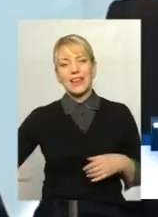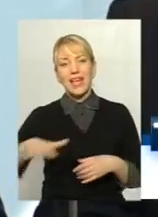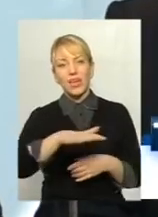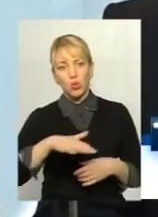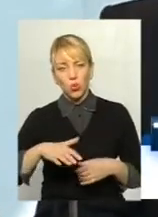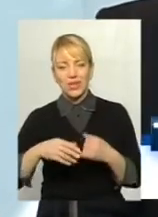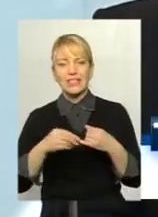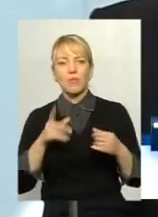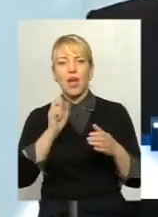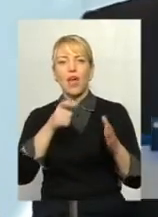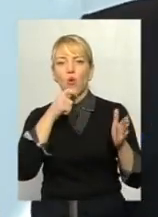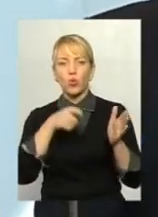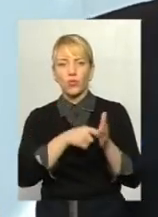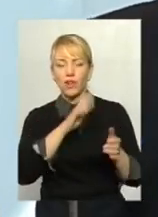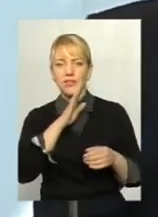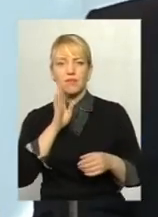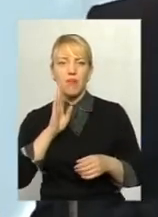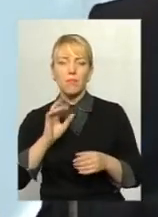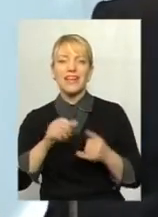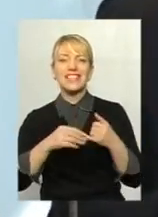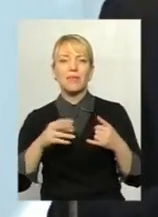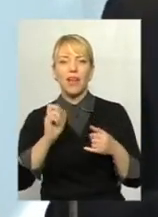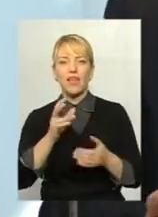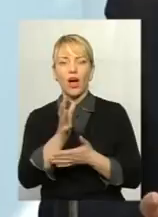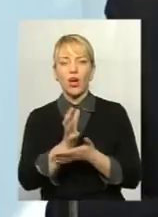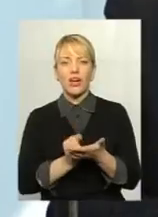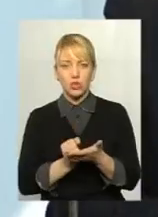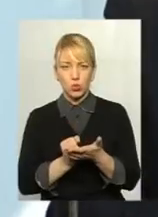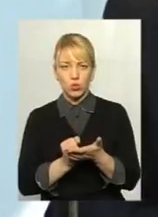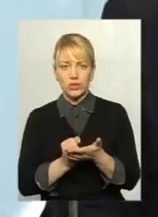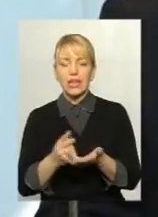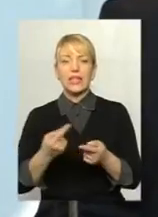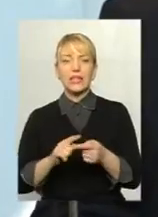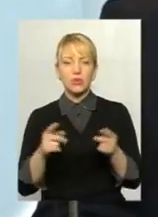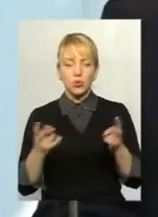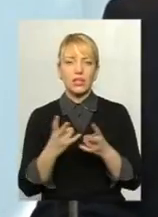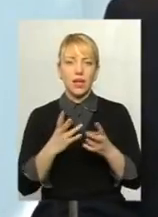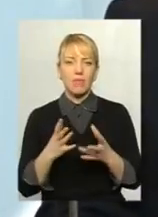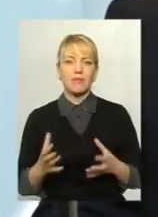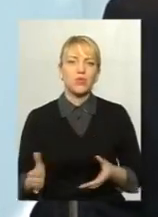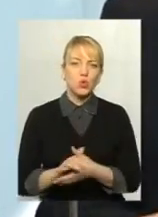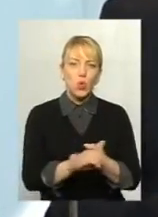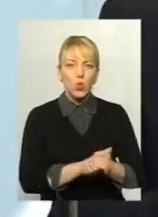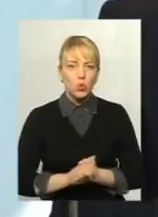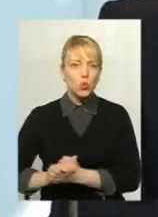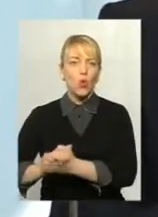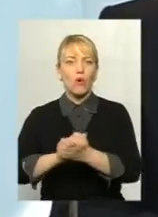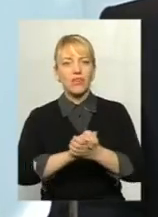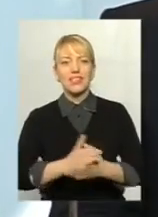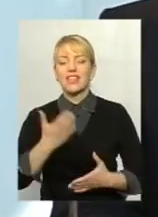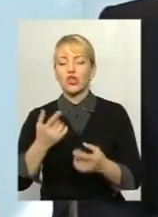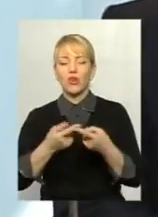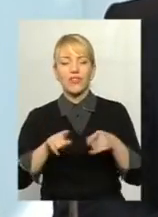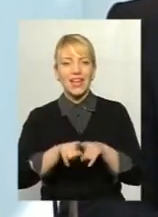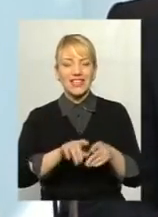як годувальниця, мати, і земля як ресурс. Тому ми теж маємо тут згуртовуватися. Бо в цей складний час, якщо ми не згуртуємося,